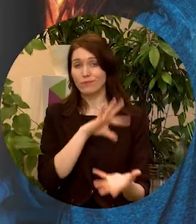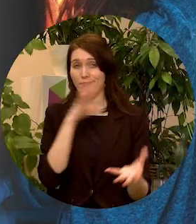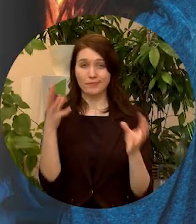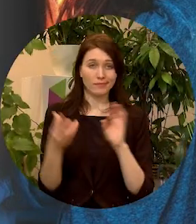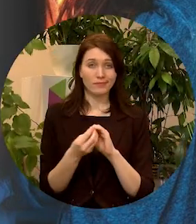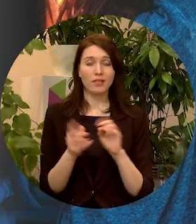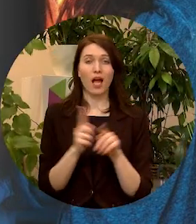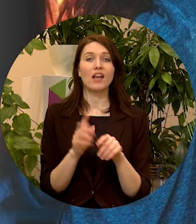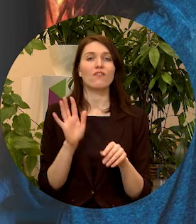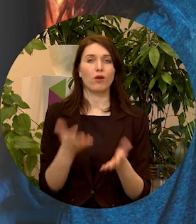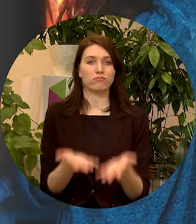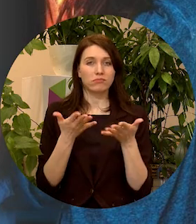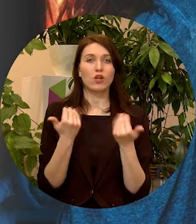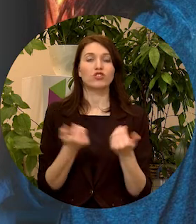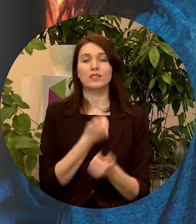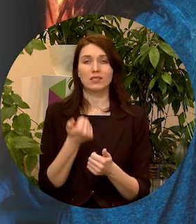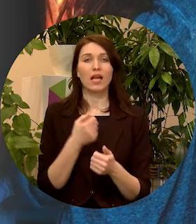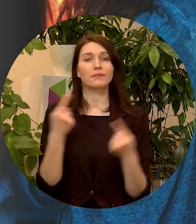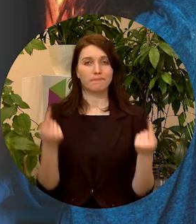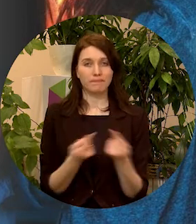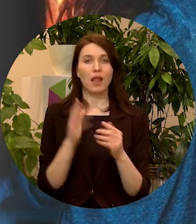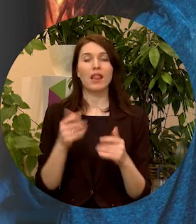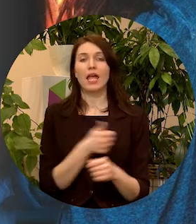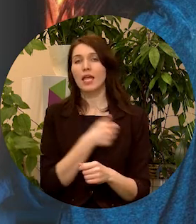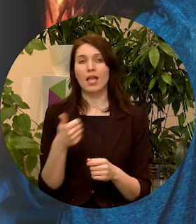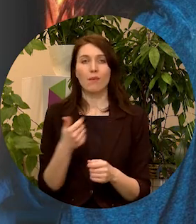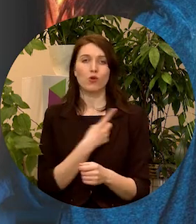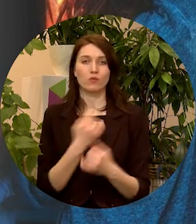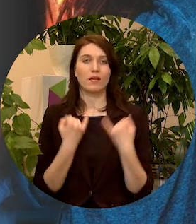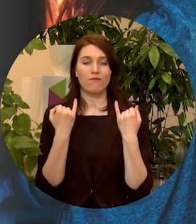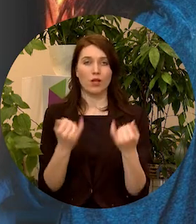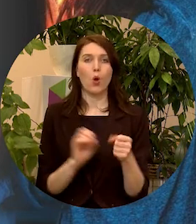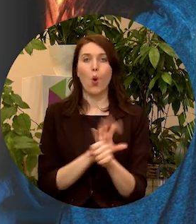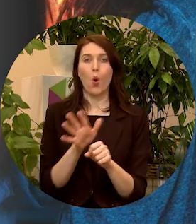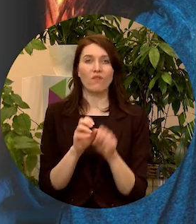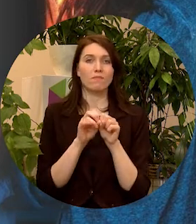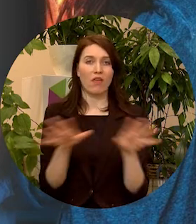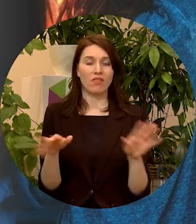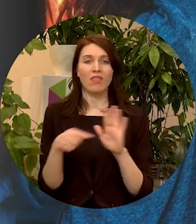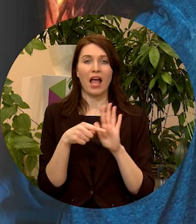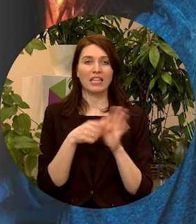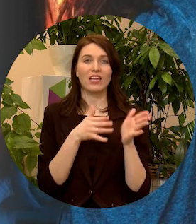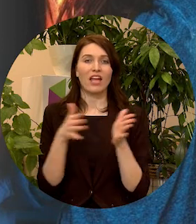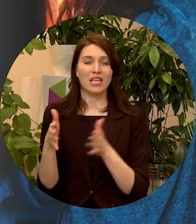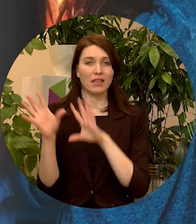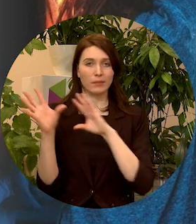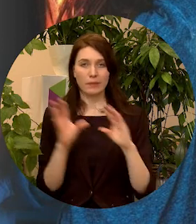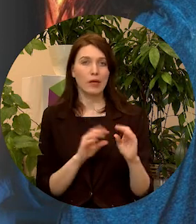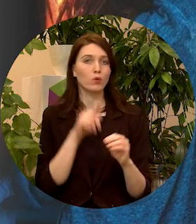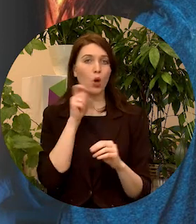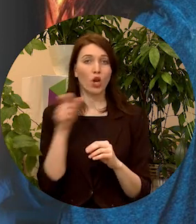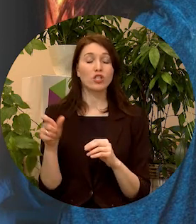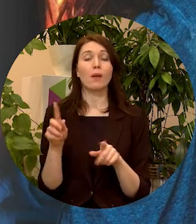var vien uzsvērt, ka šis gads ir domāts, lai pievērst īpašu uzmanību COVID pandēmijas negatīvajai ietekmējus jauniešiem